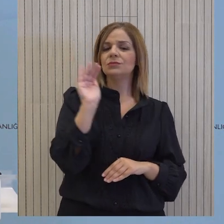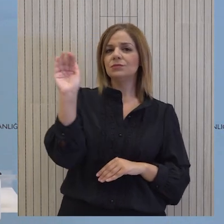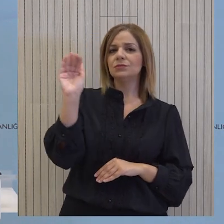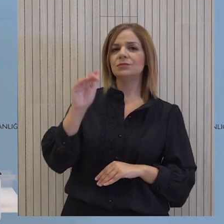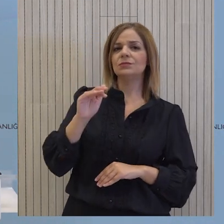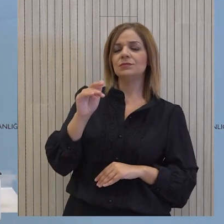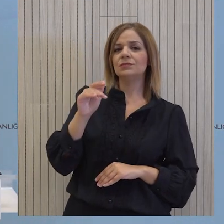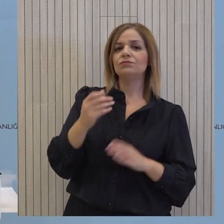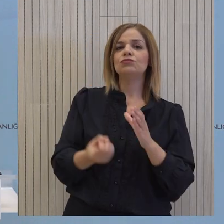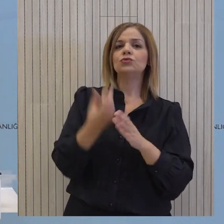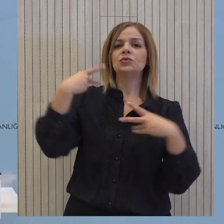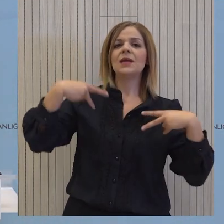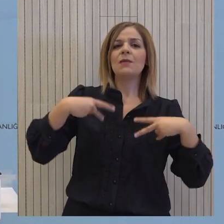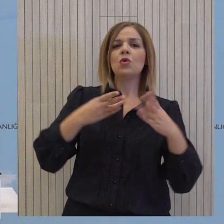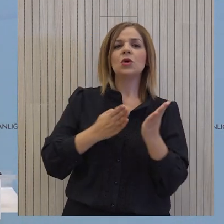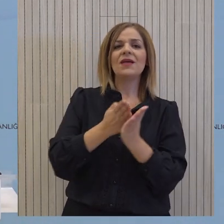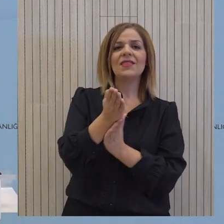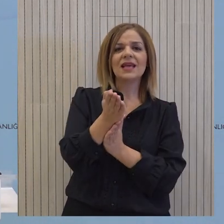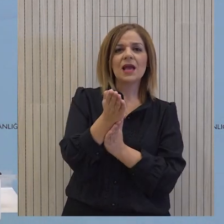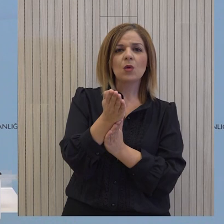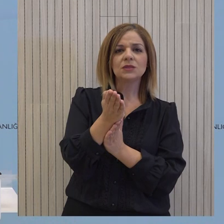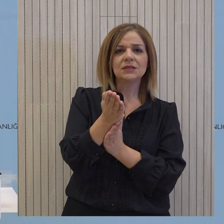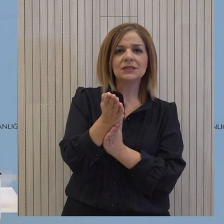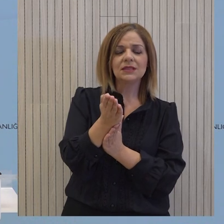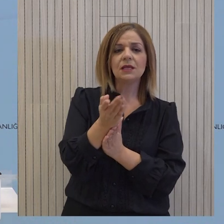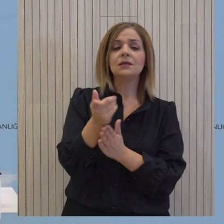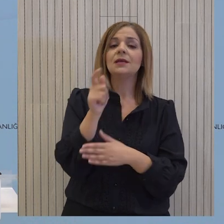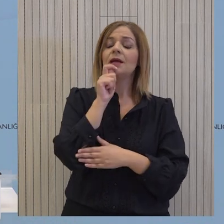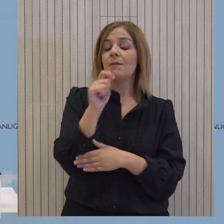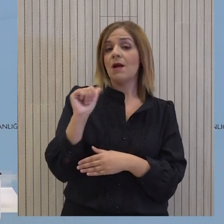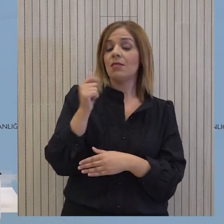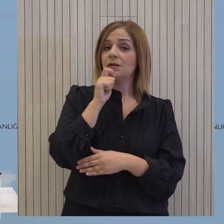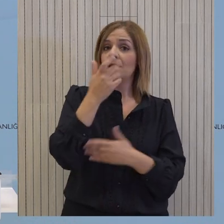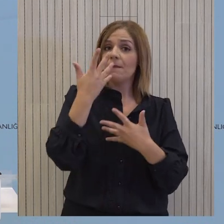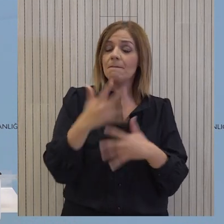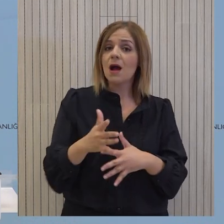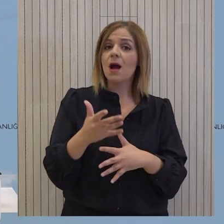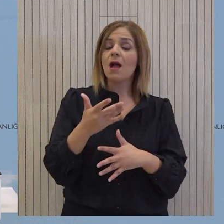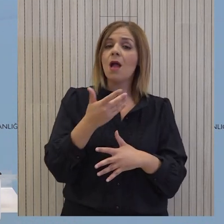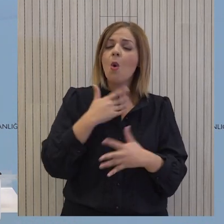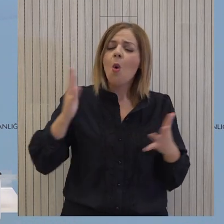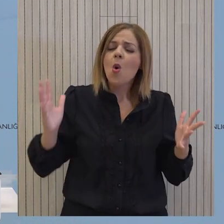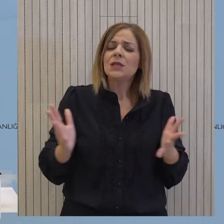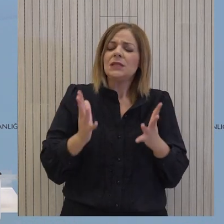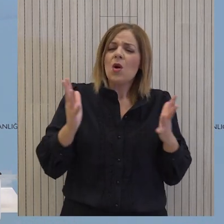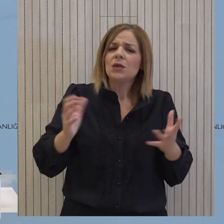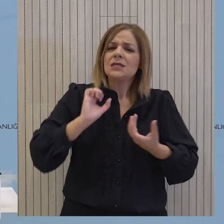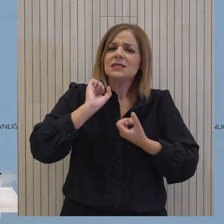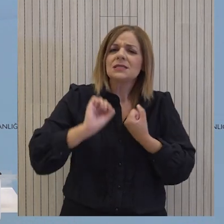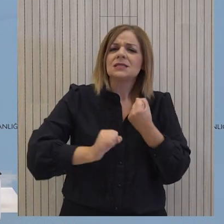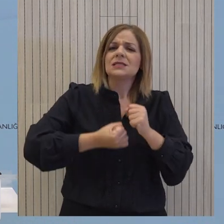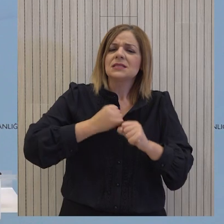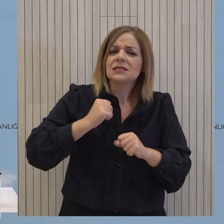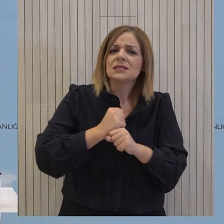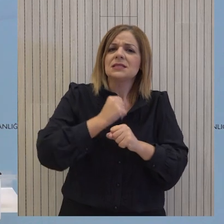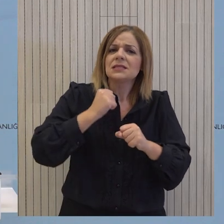Ο νέος Υπουργός Δικαιοσύνης διαβαίνουμε χτες ότι θα δώσει το άπαντο δυνάμεων για να